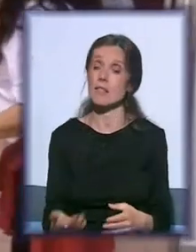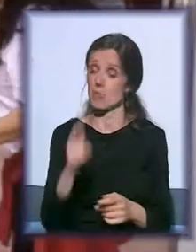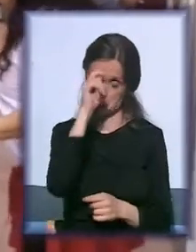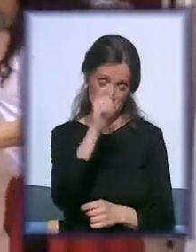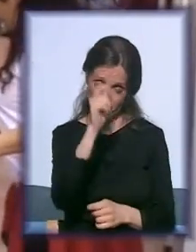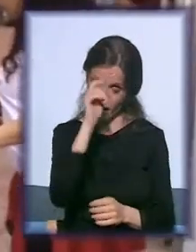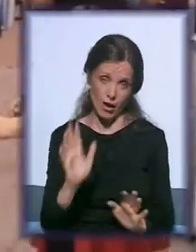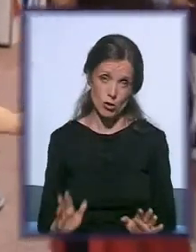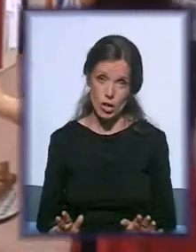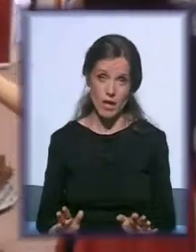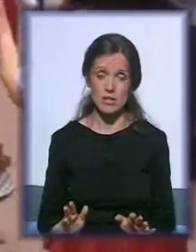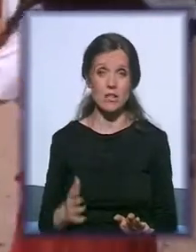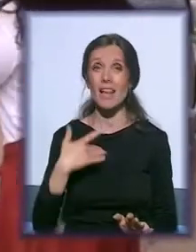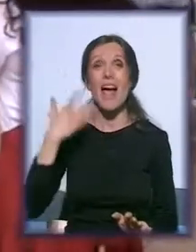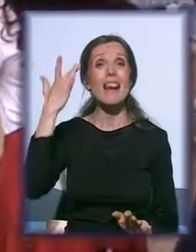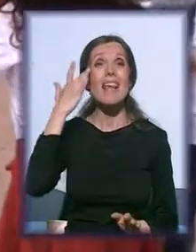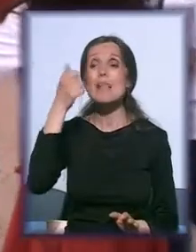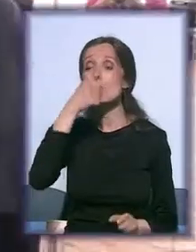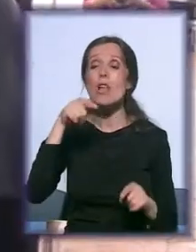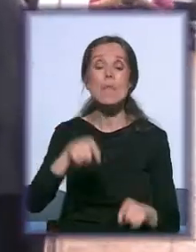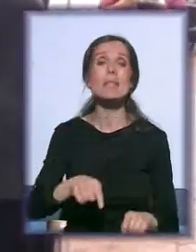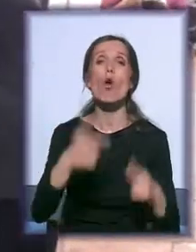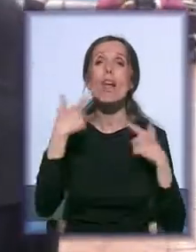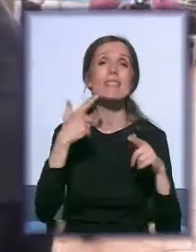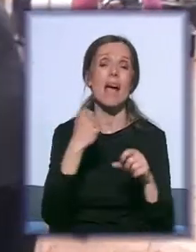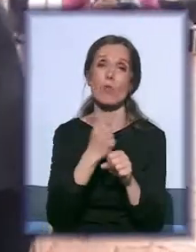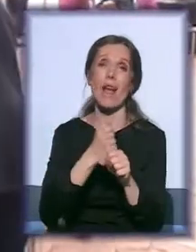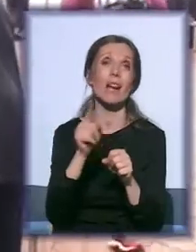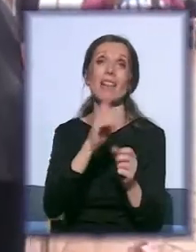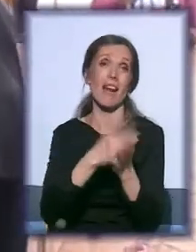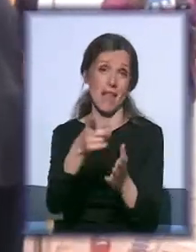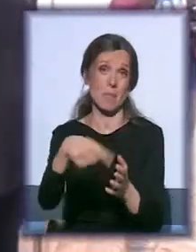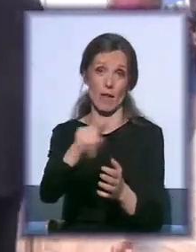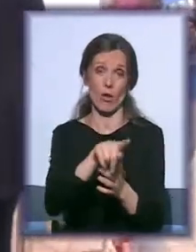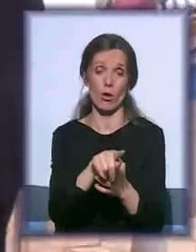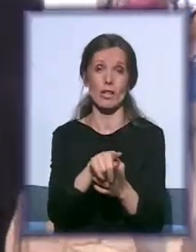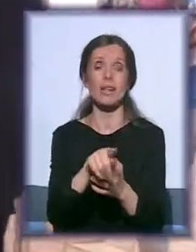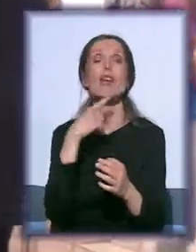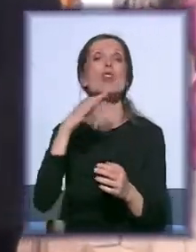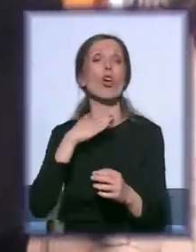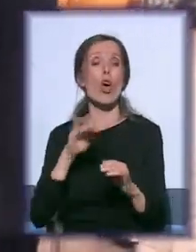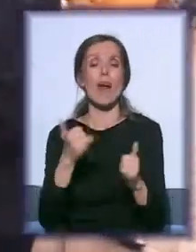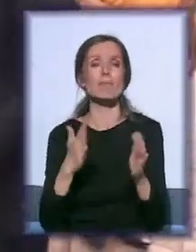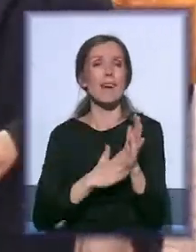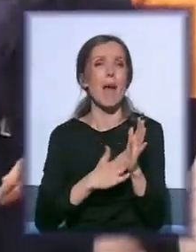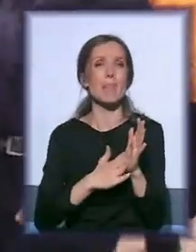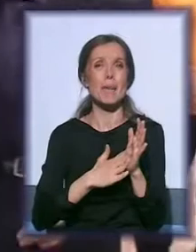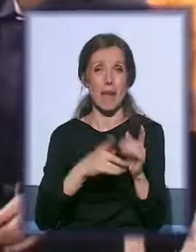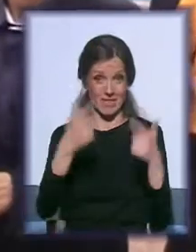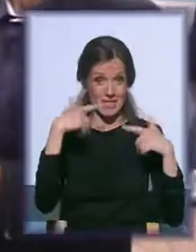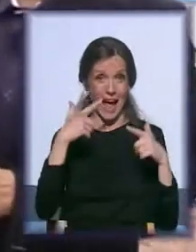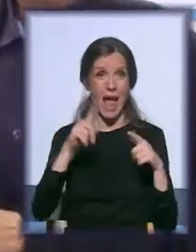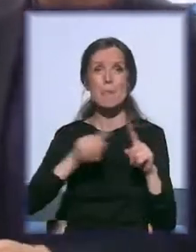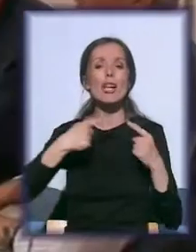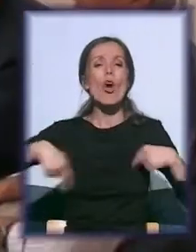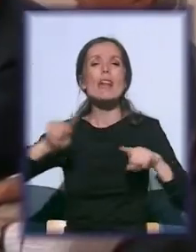ne znam ni šta bismo na sajmu uradili da nisu bili pored nas. ovaj sajam, na primjer, niko od nas nije event menadžer ili da imamo